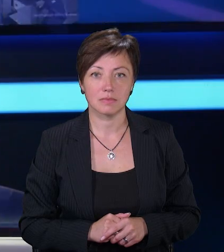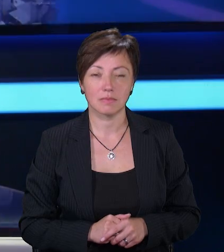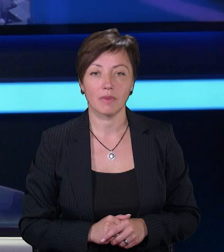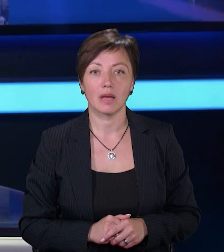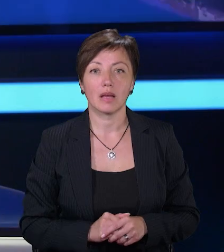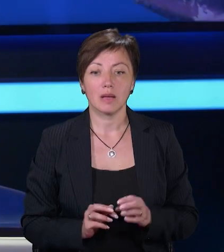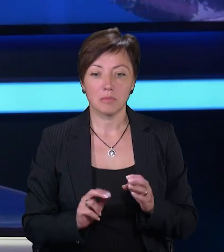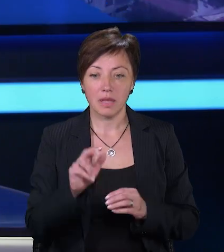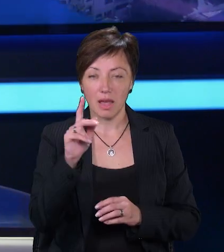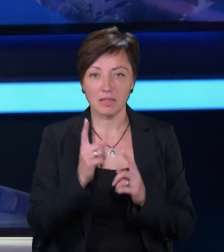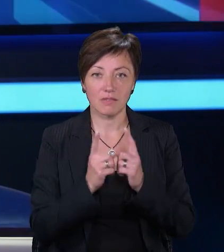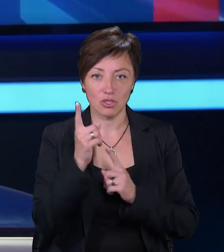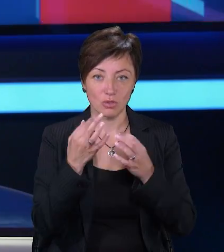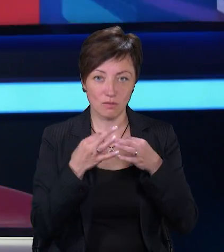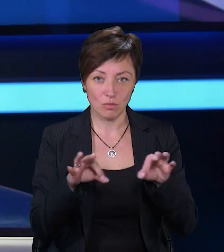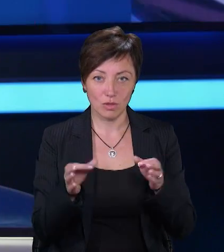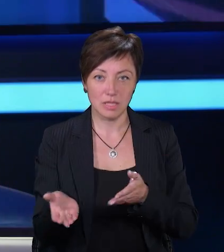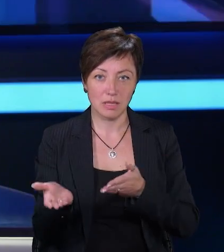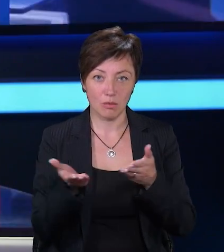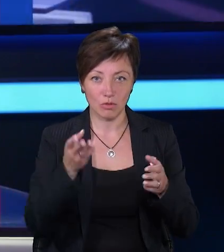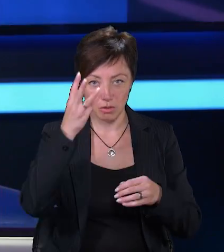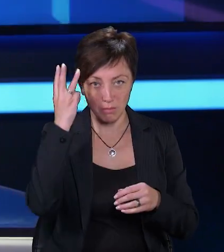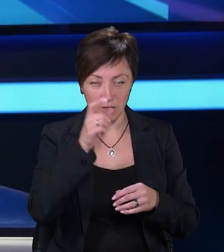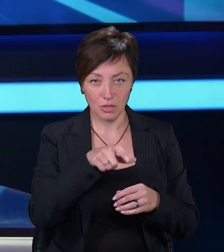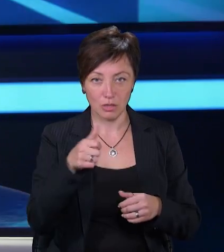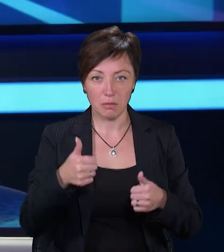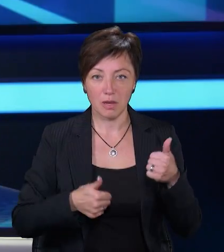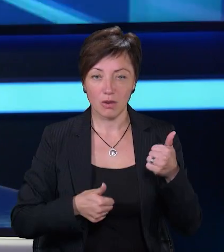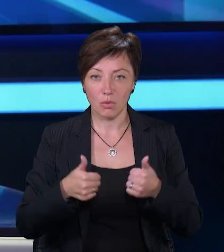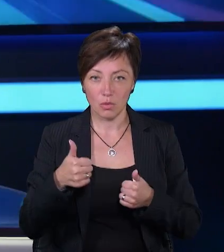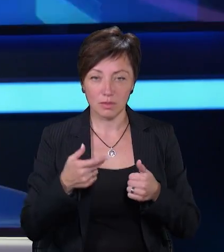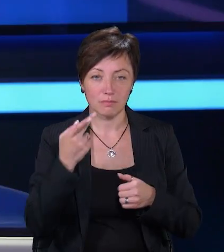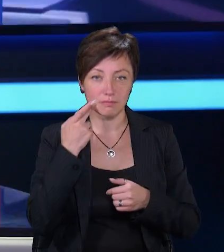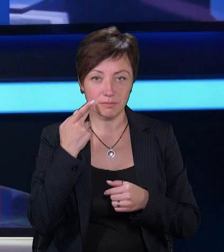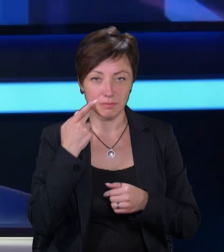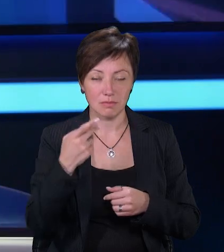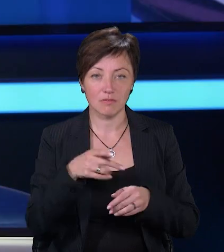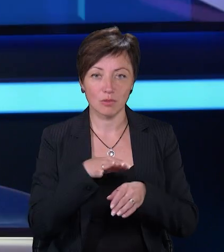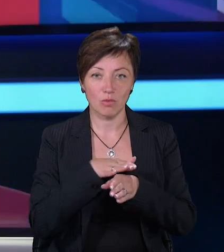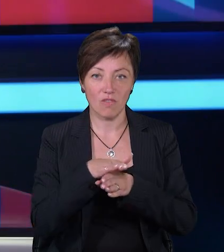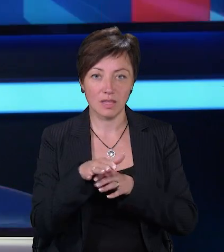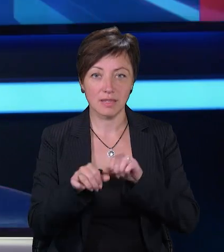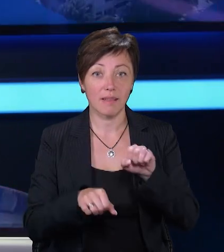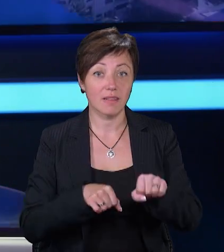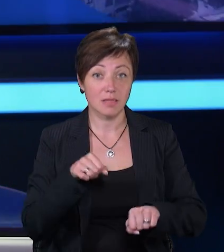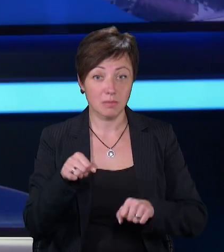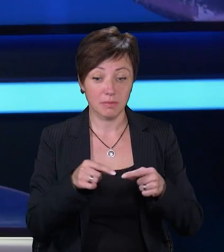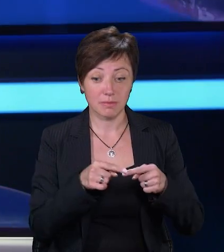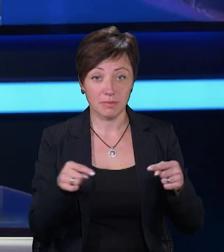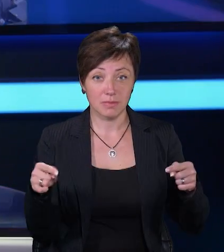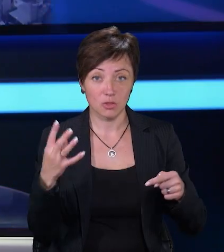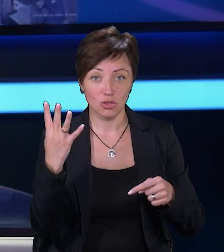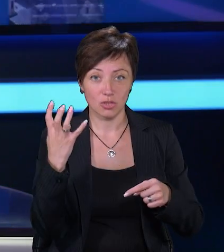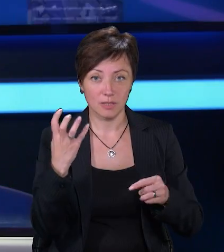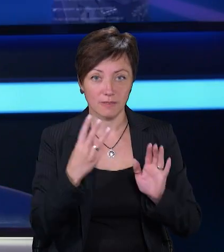Піднятися на вершину свободи запрошують хмельничан. Перегони вгору традиційно відбуватимуться на велосипедах. Дистанція –